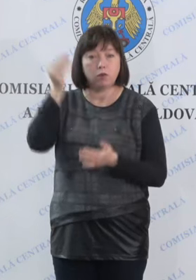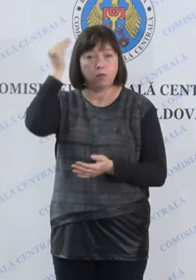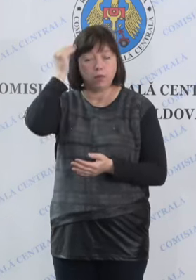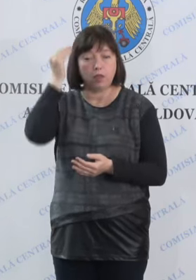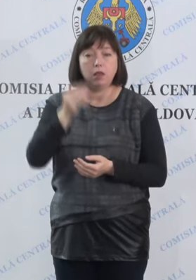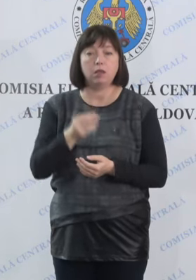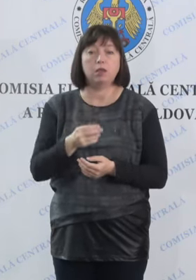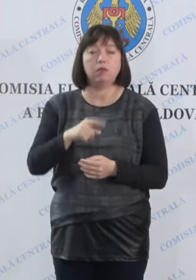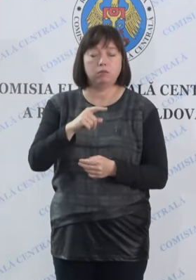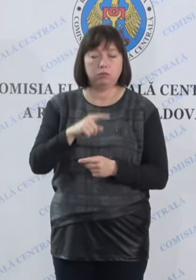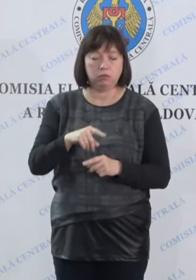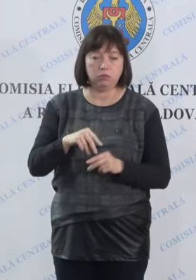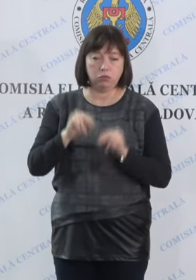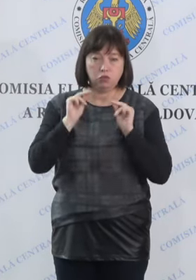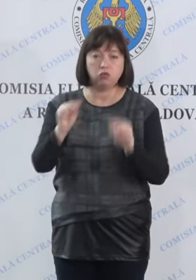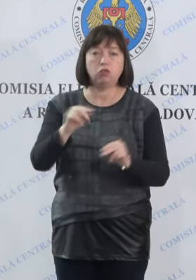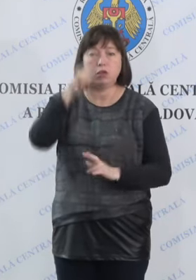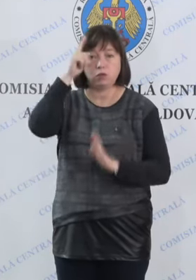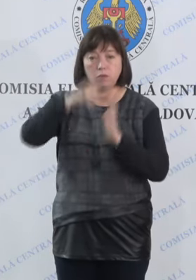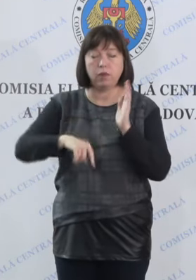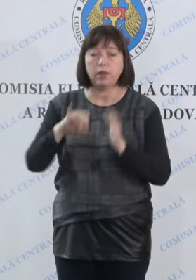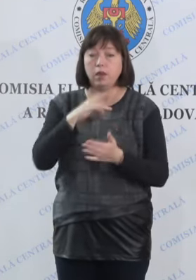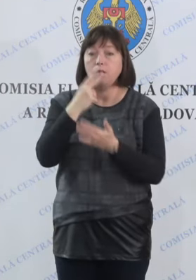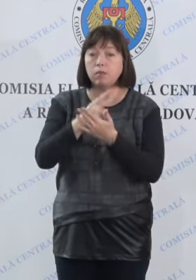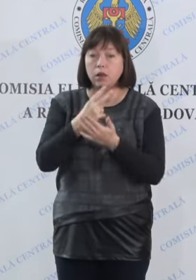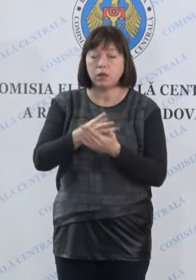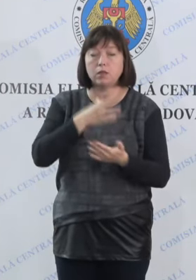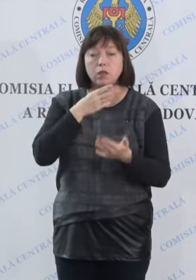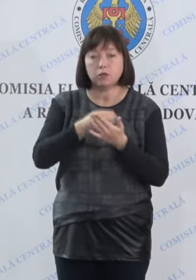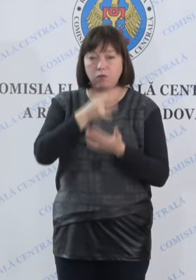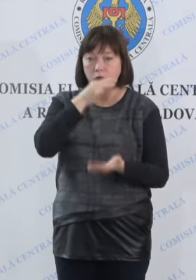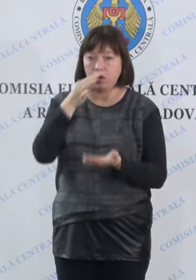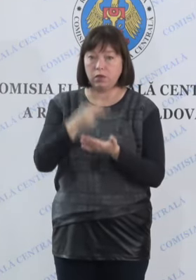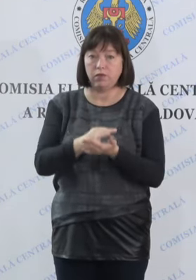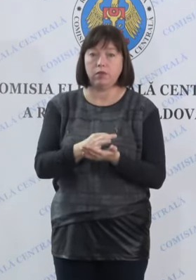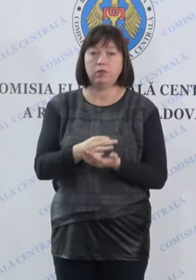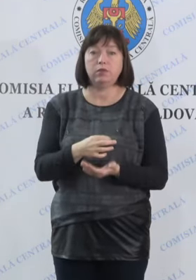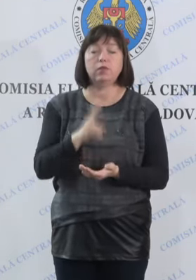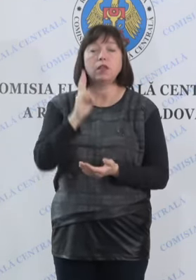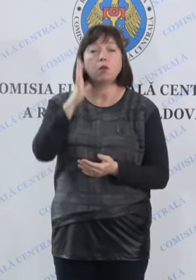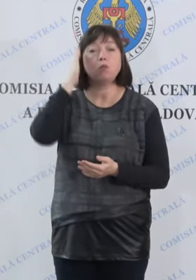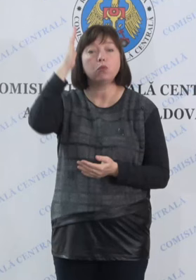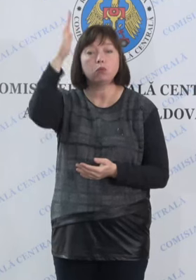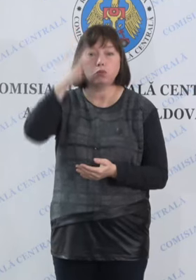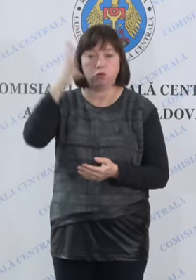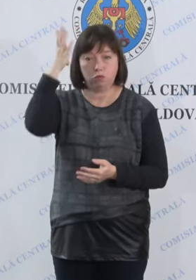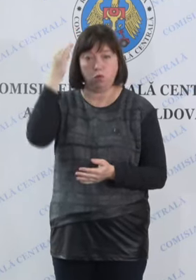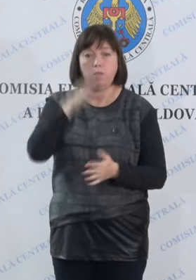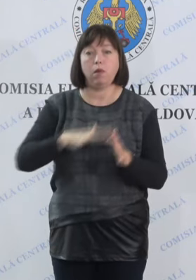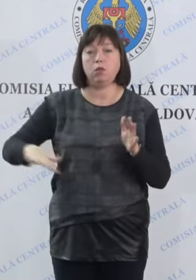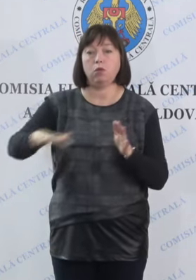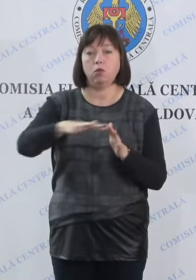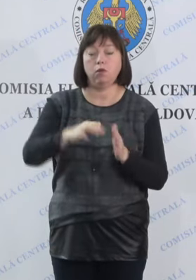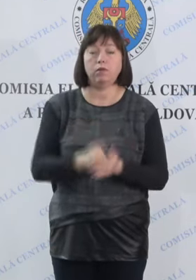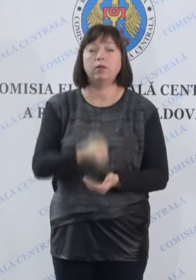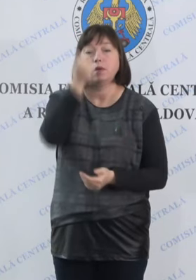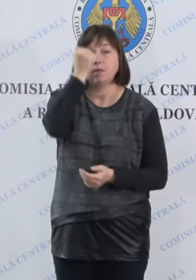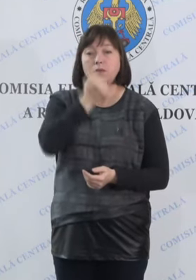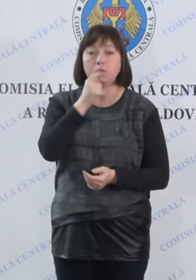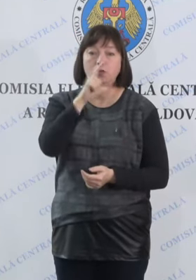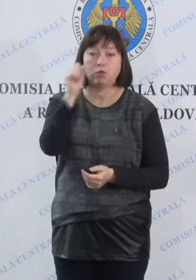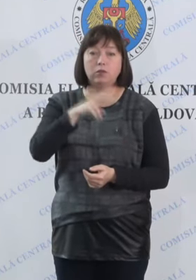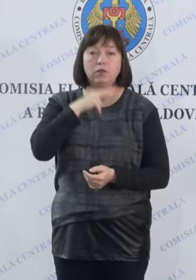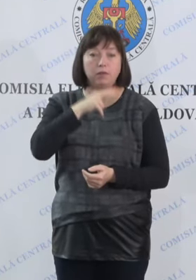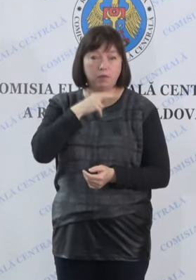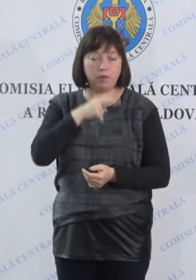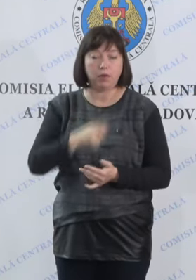cu încredere și să arătăm angajamentul nostru față de viitorul nostru comun. Vă mulțumim pentru